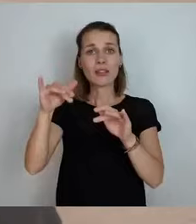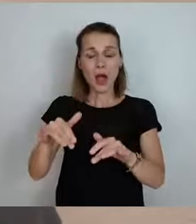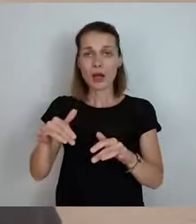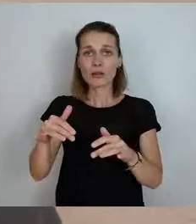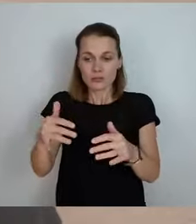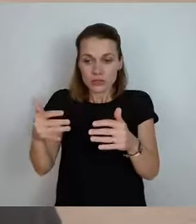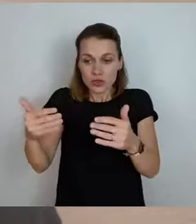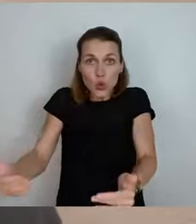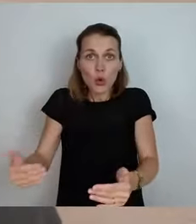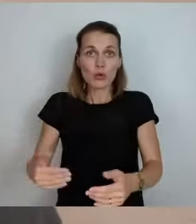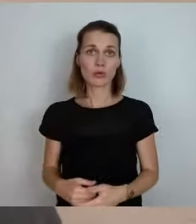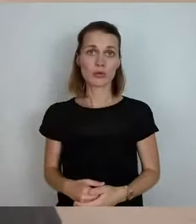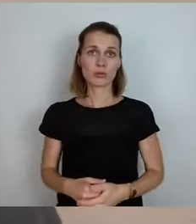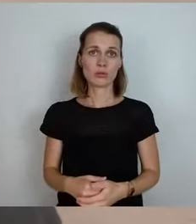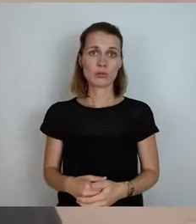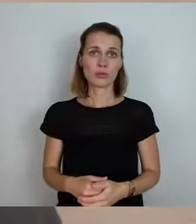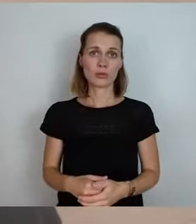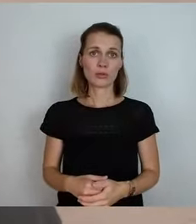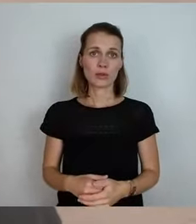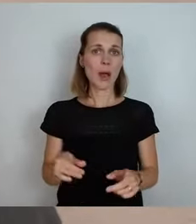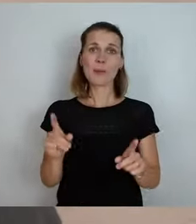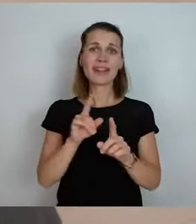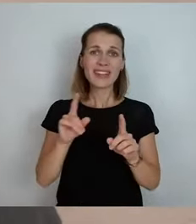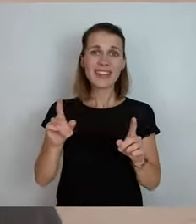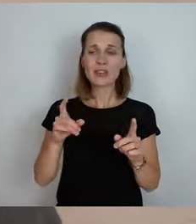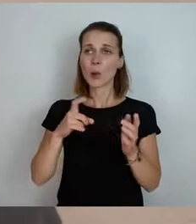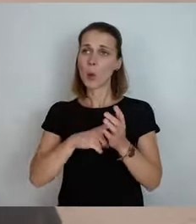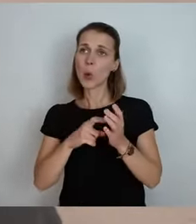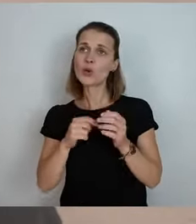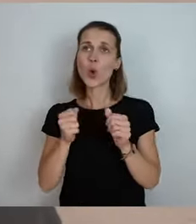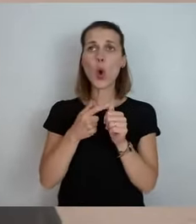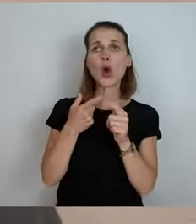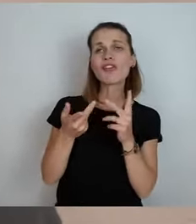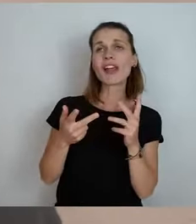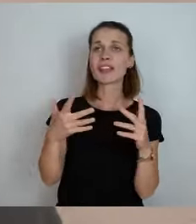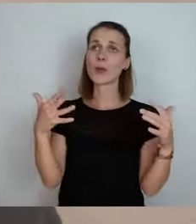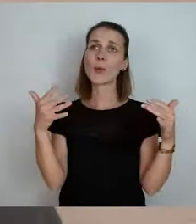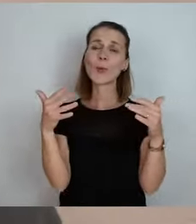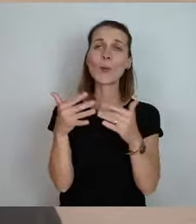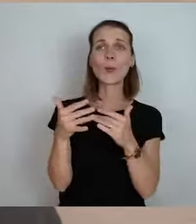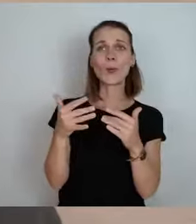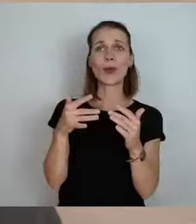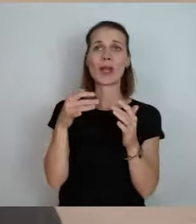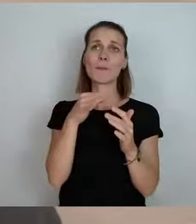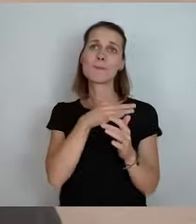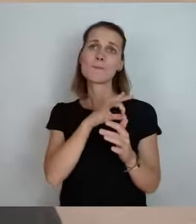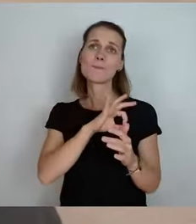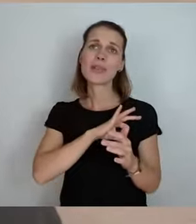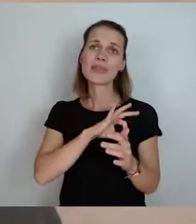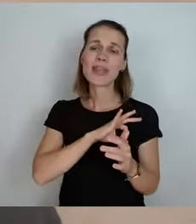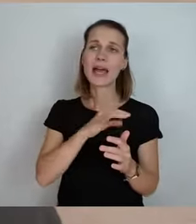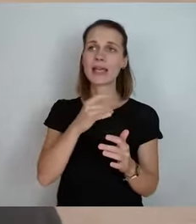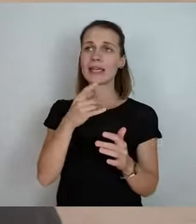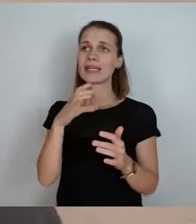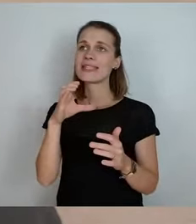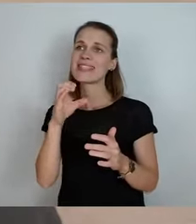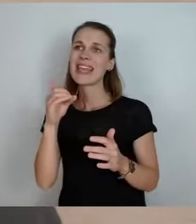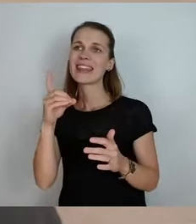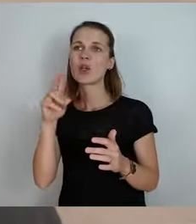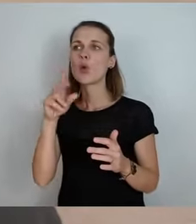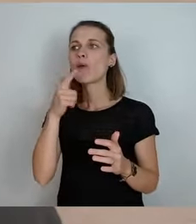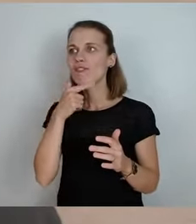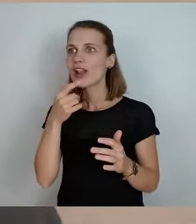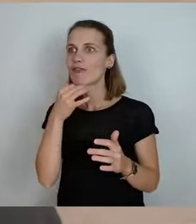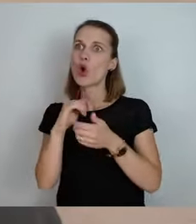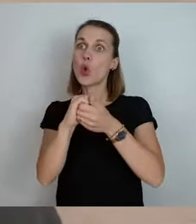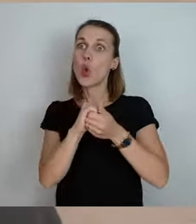eben so, aber nicht, weil irgendwelche Grünen stimmen, bloß weil die CDU die unbedingt als Koalitionspartner braucht,